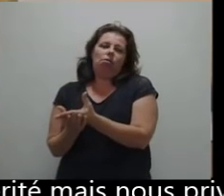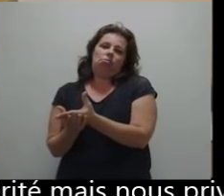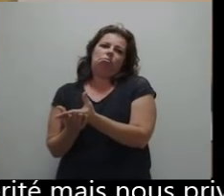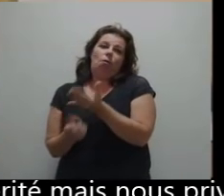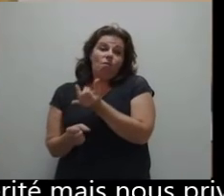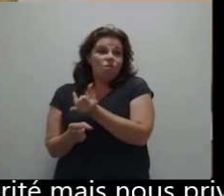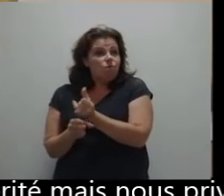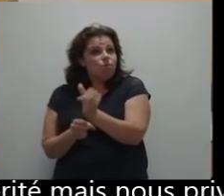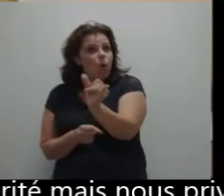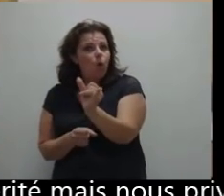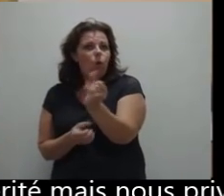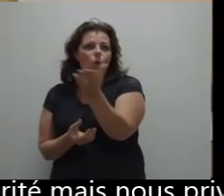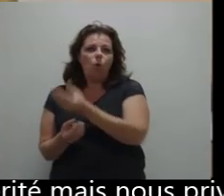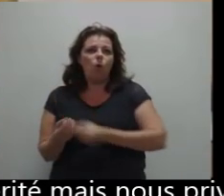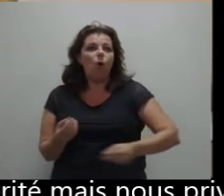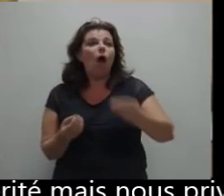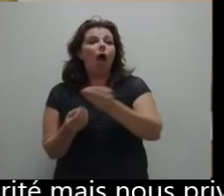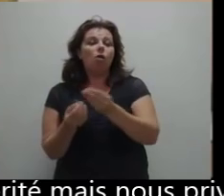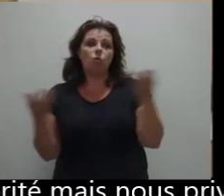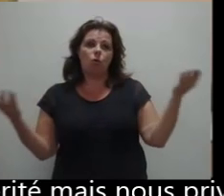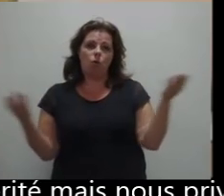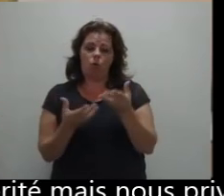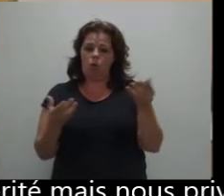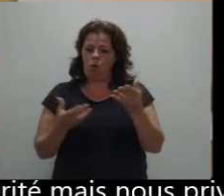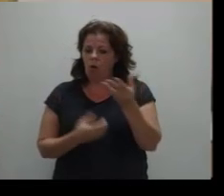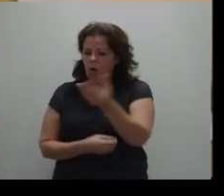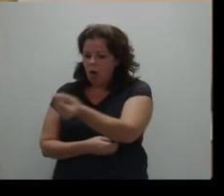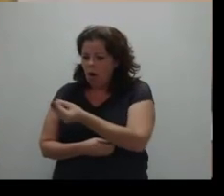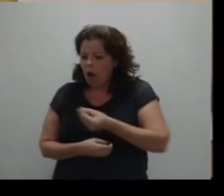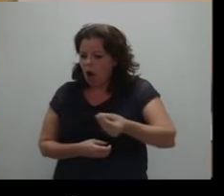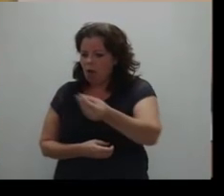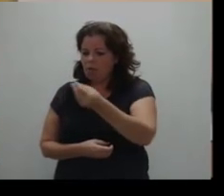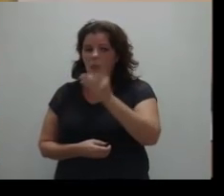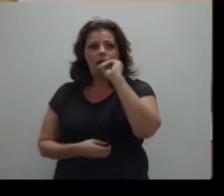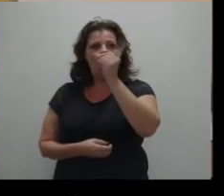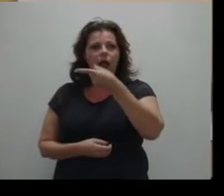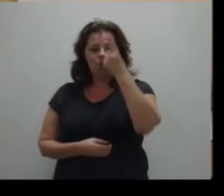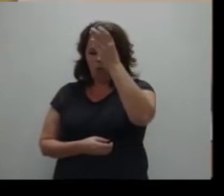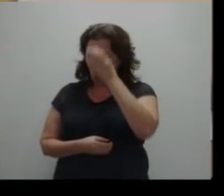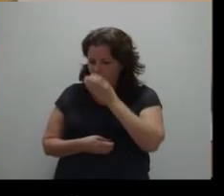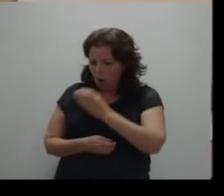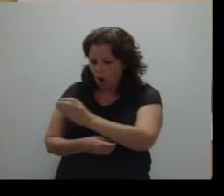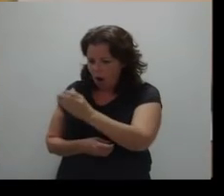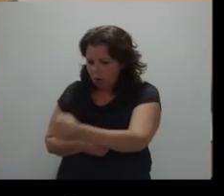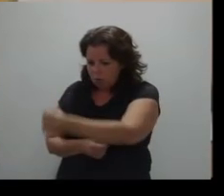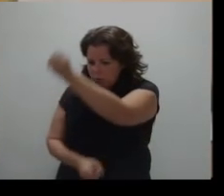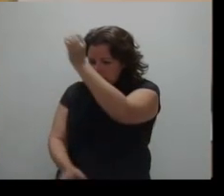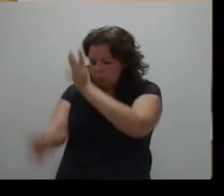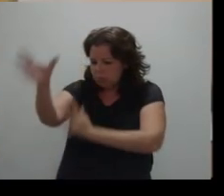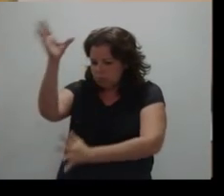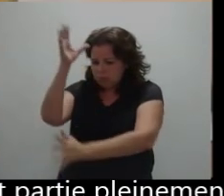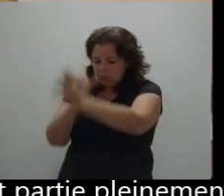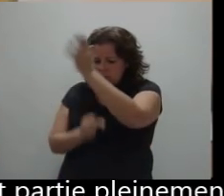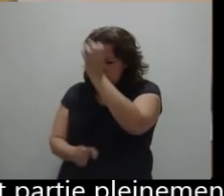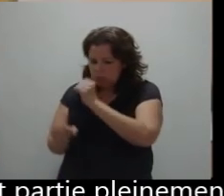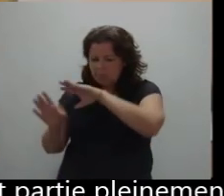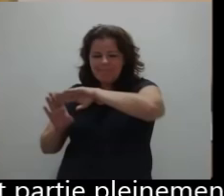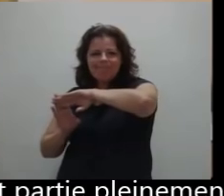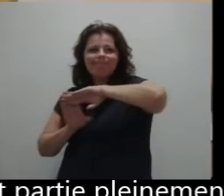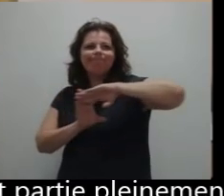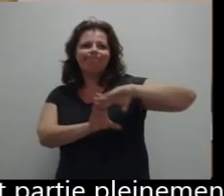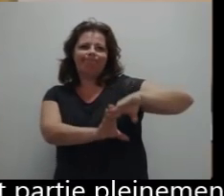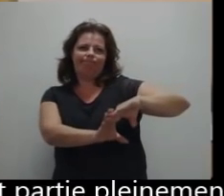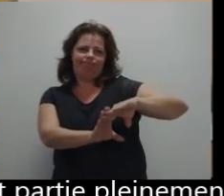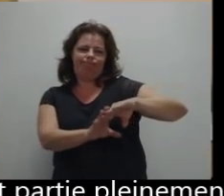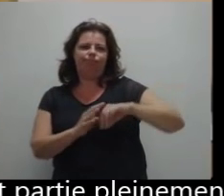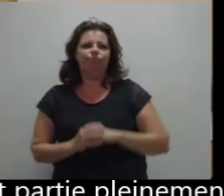-vérité, mais nous prive de percevoir ce que ces enfants sourds nous enseignent. C'est-à-dire que